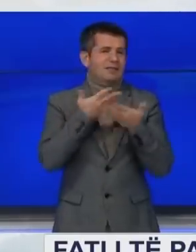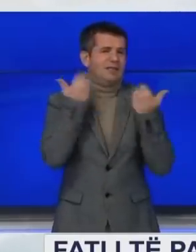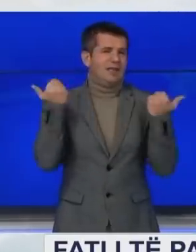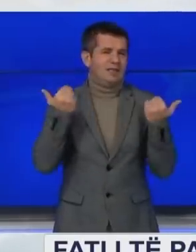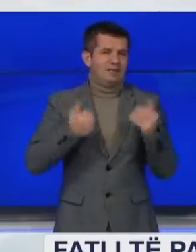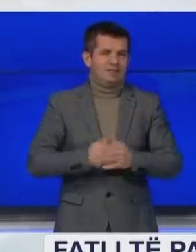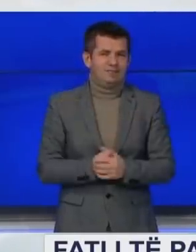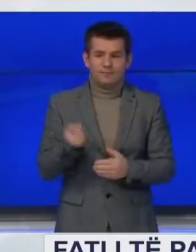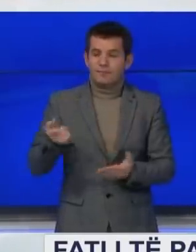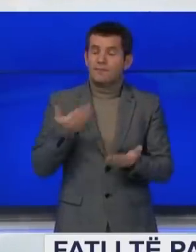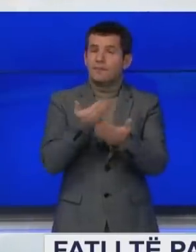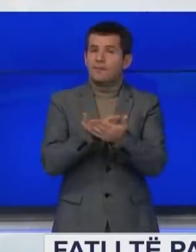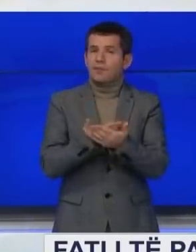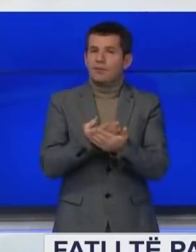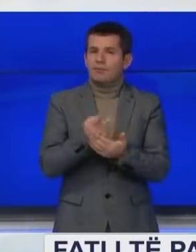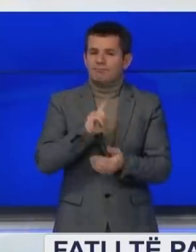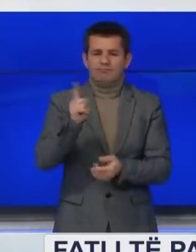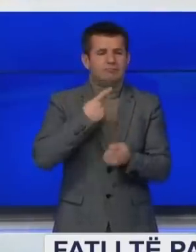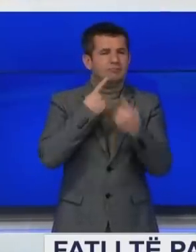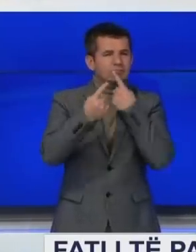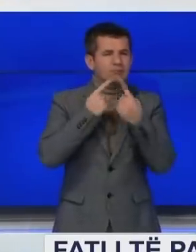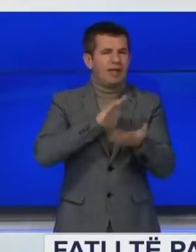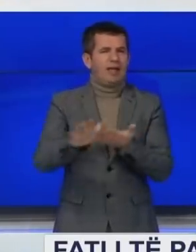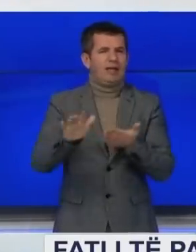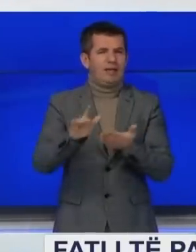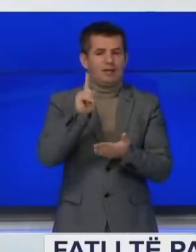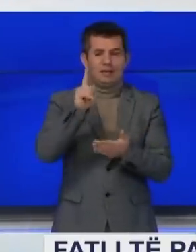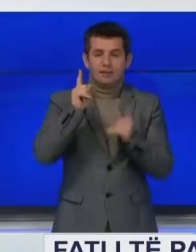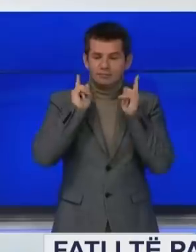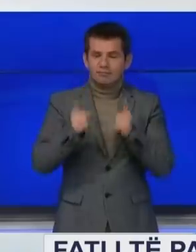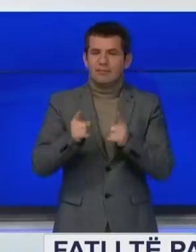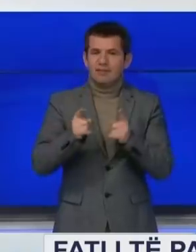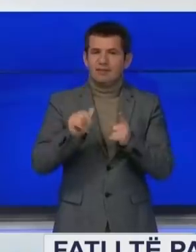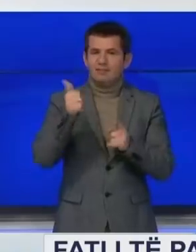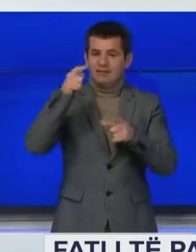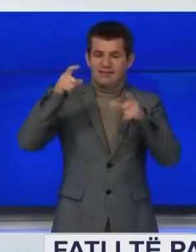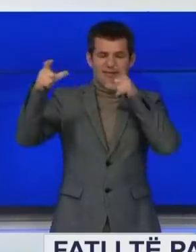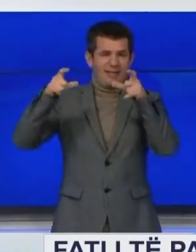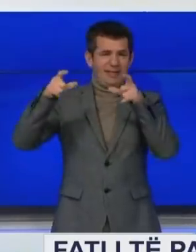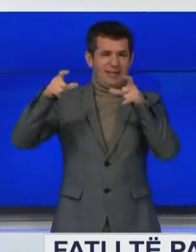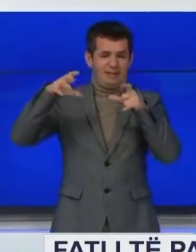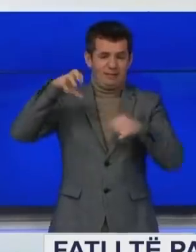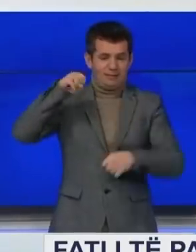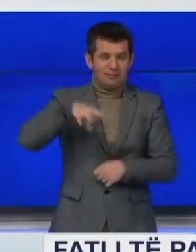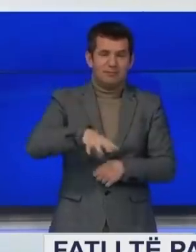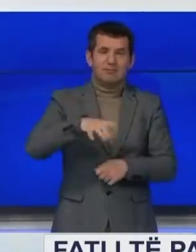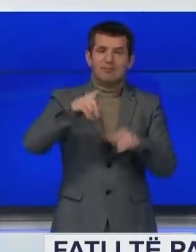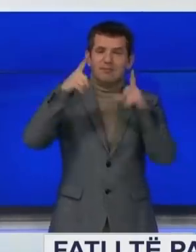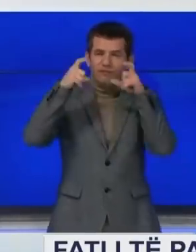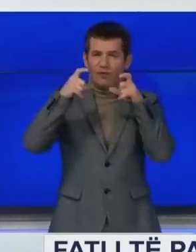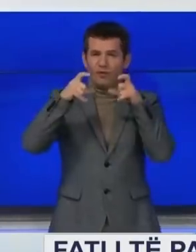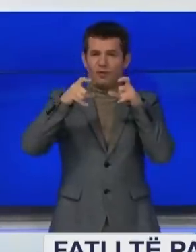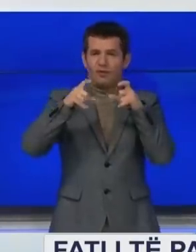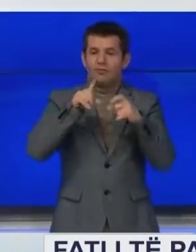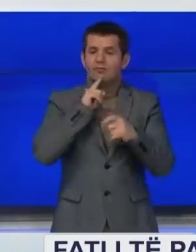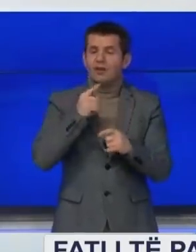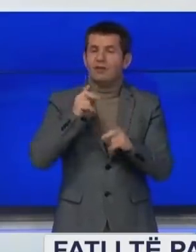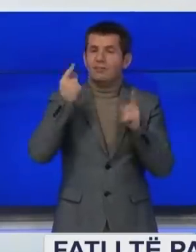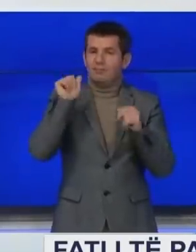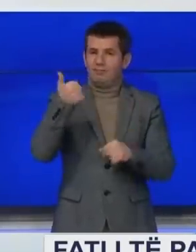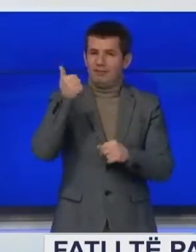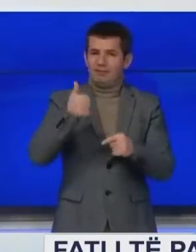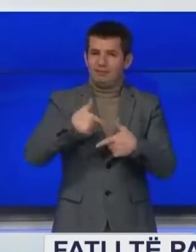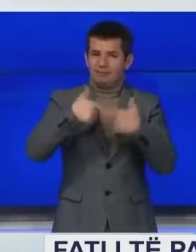A i propozon që të mos bisedohet për gjëratë kota, por pa pasur imazhet satelitore dhe vërtetat të del mos të bisedohet.